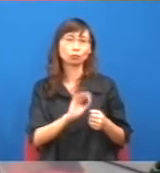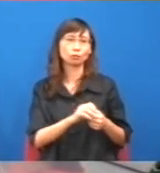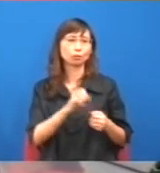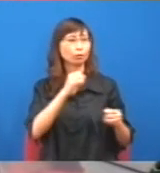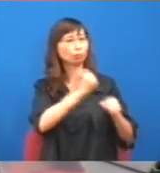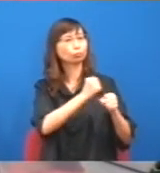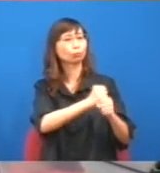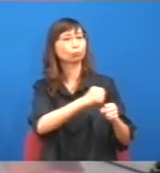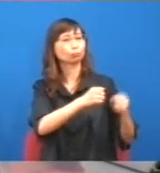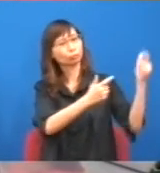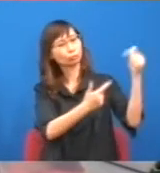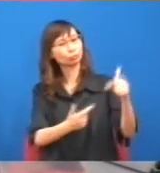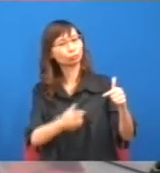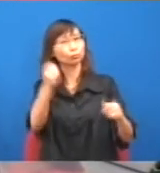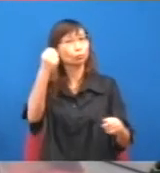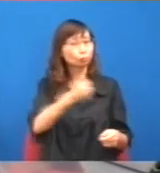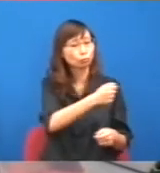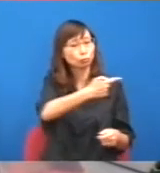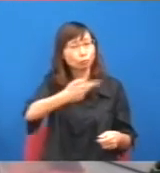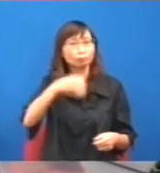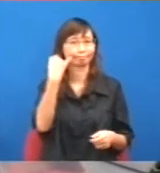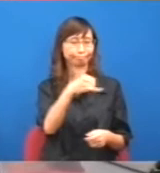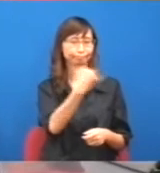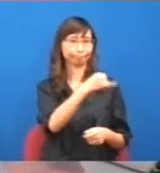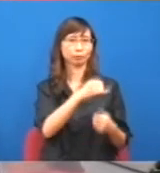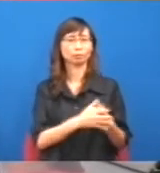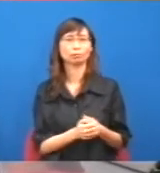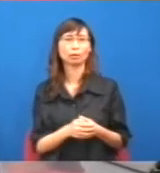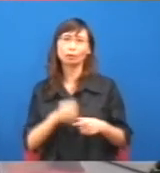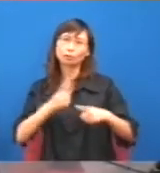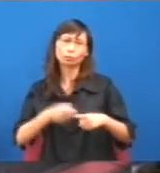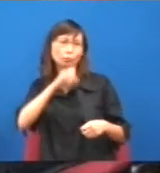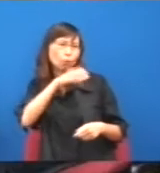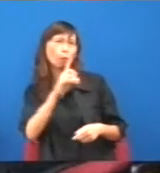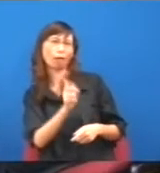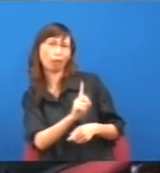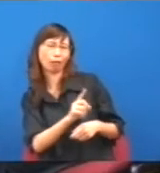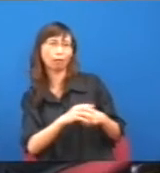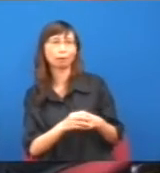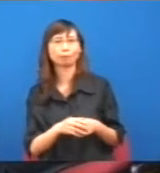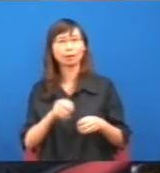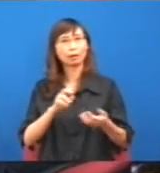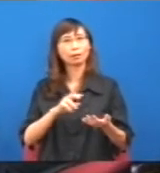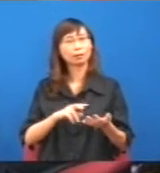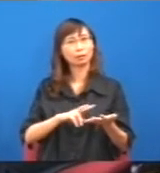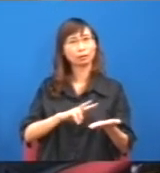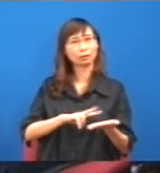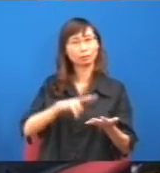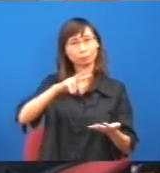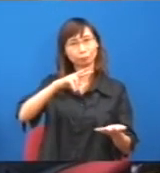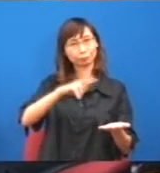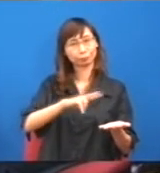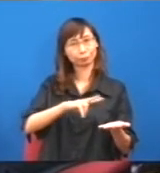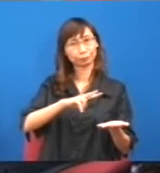阿哥,你說什麼啊?吧?行政會議,些什麼人來啊?行政會議,你啊,呀,是